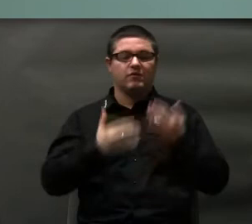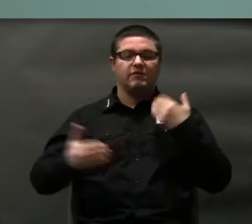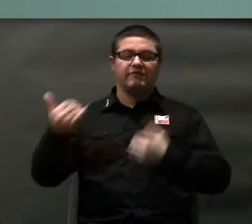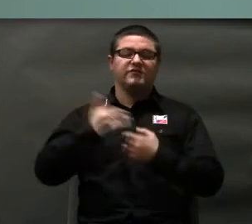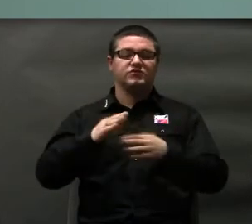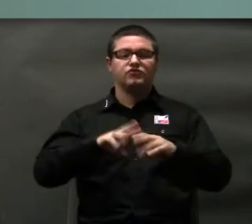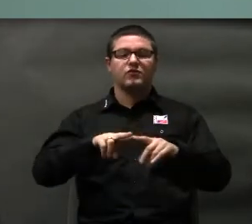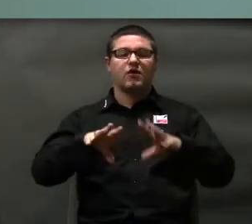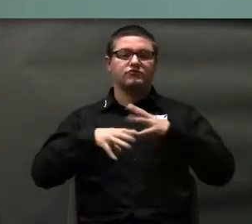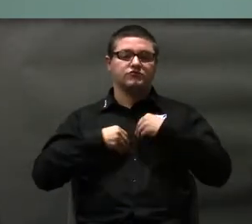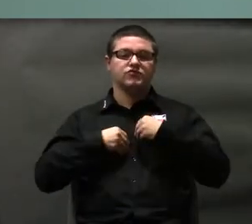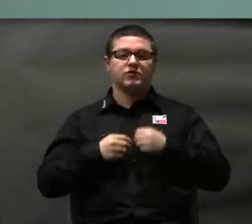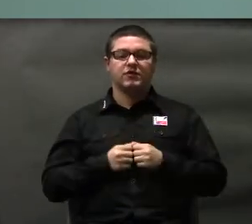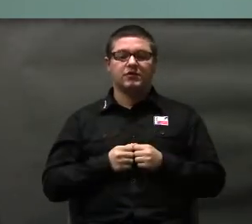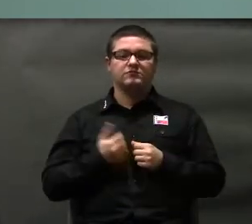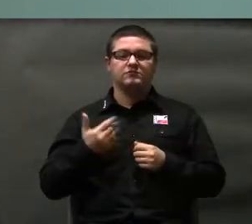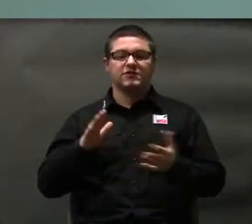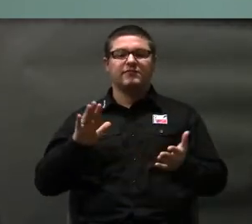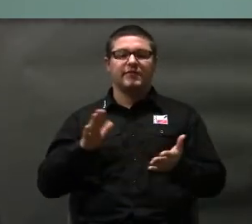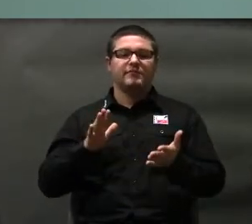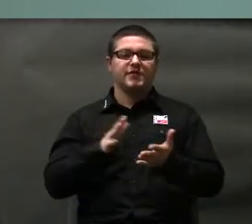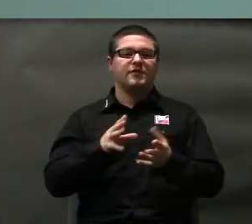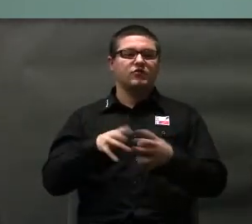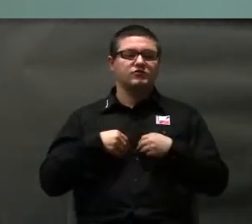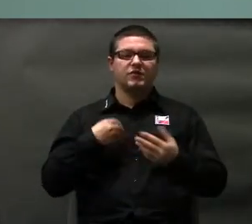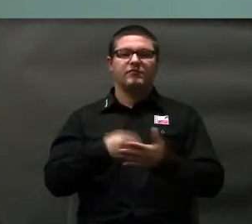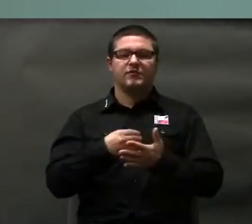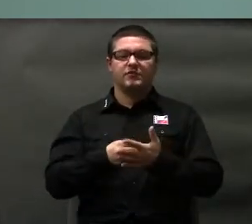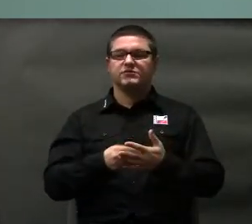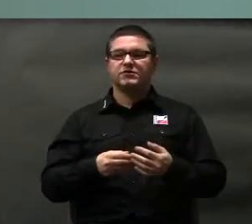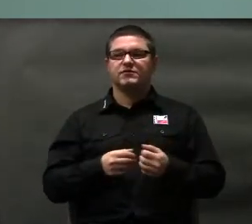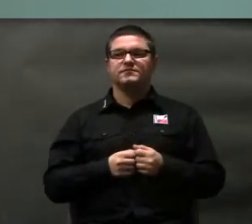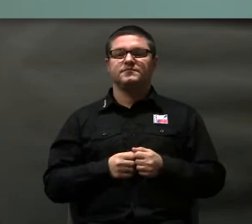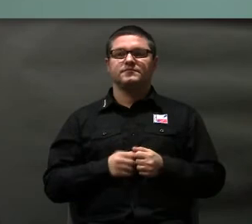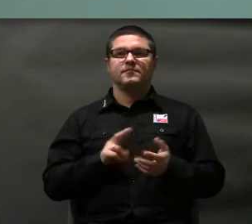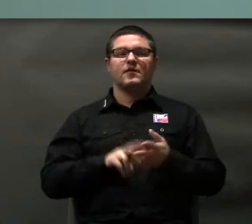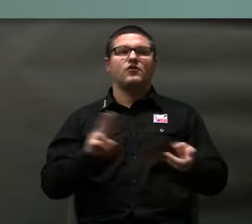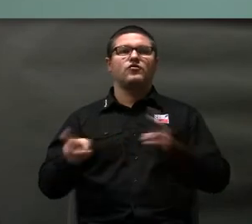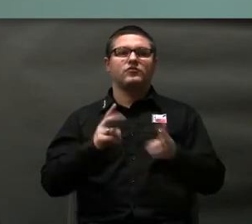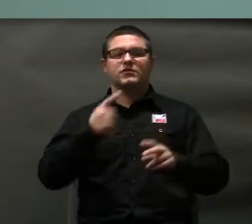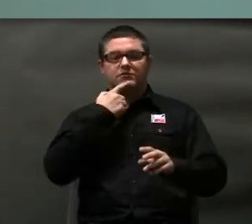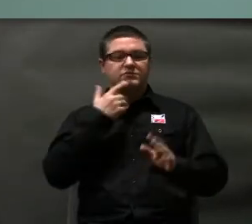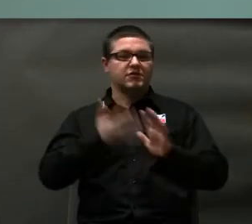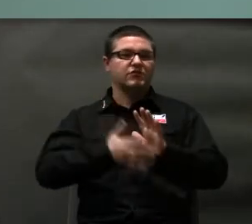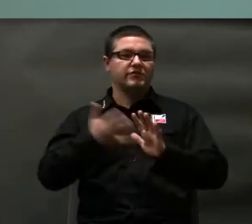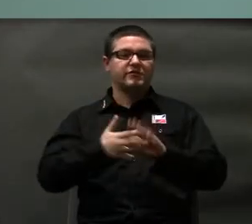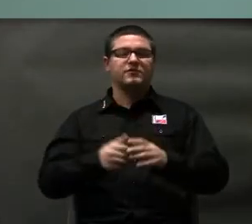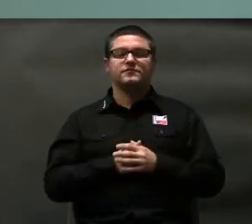otrzymuje coraz mniejsze pieniądze na tłumaczy języka migowego,